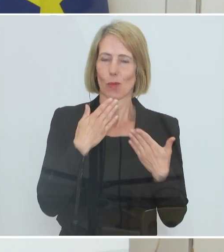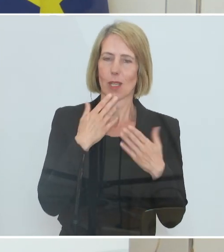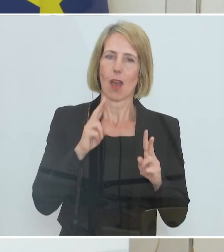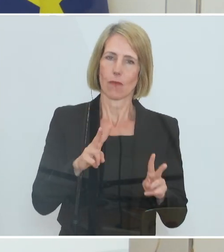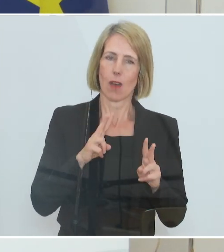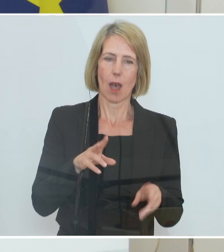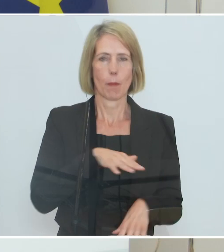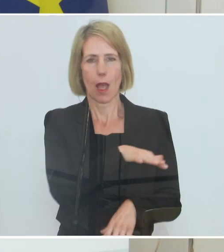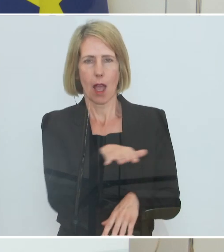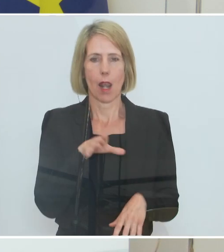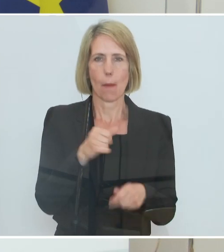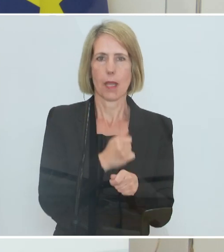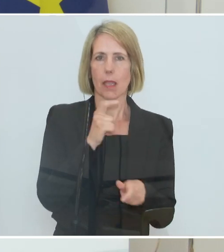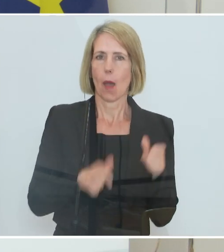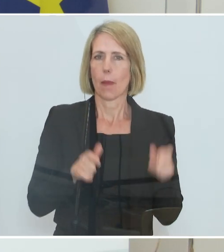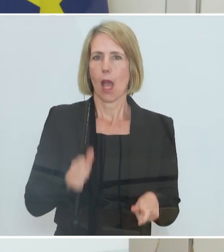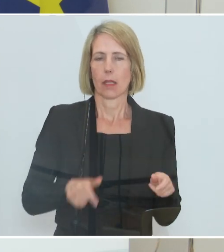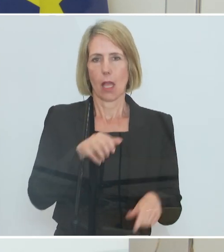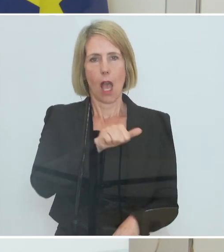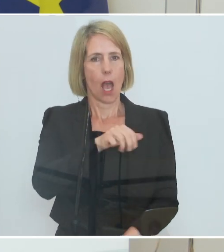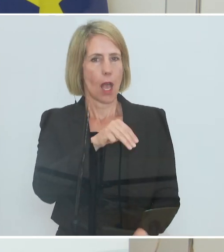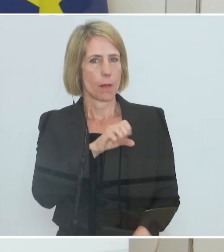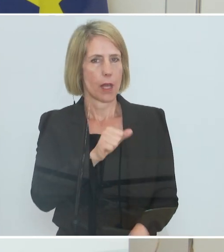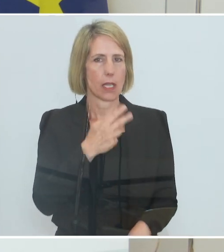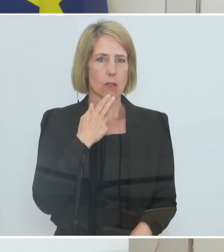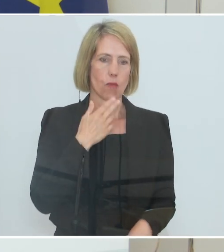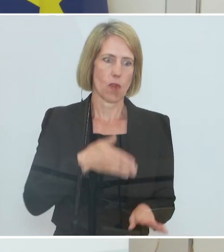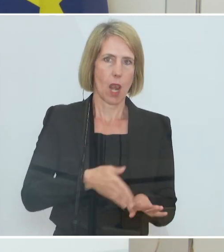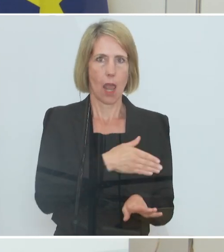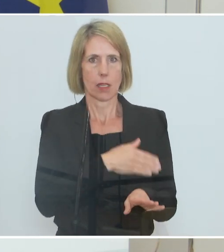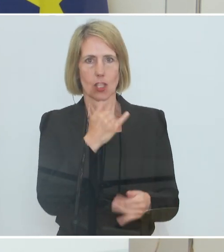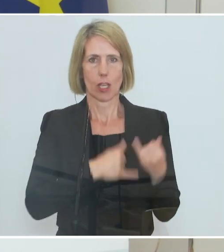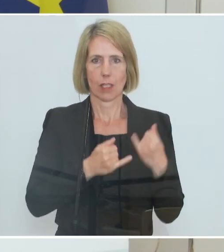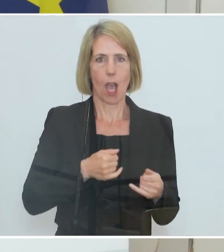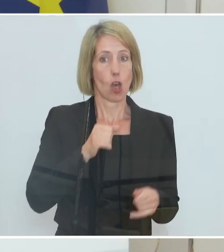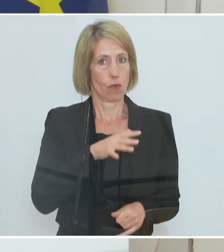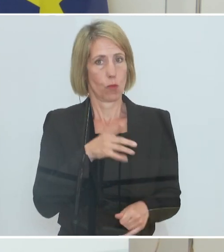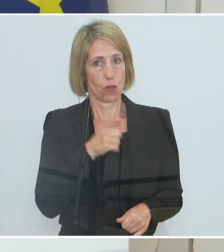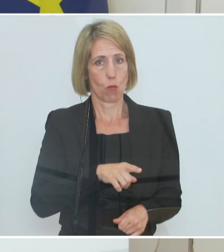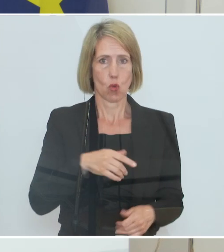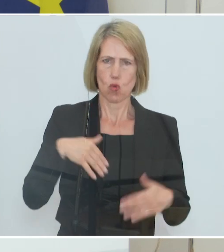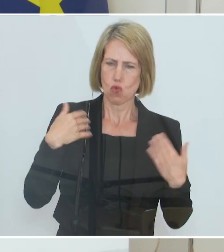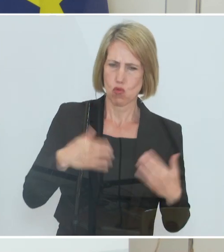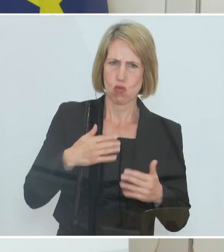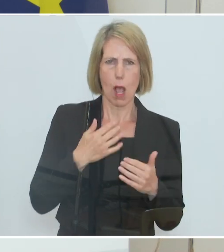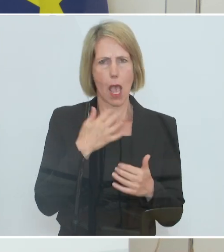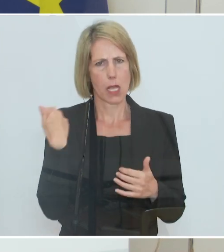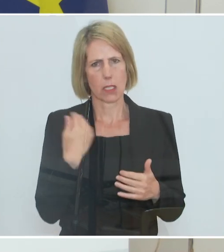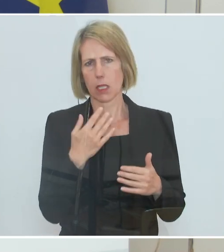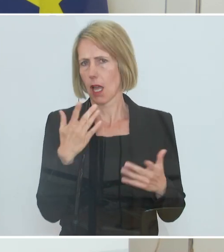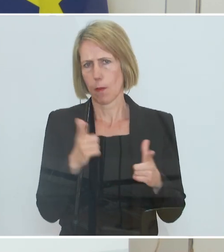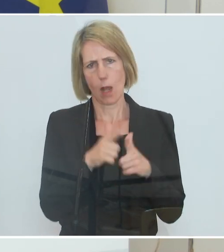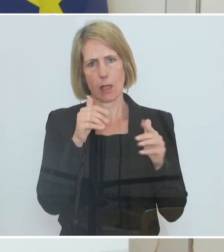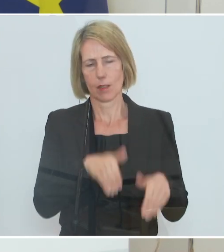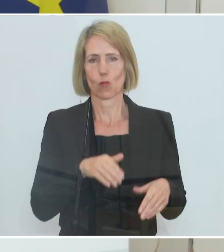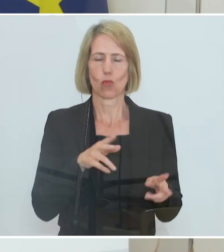Mitarbeiterinnen und Mitarbeitern vom AMS, die jetzt in den letzten 15 Monaten Extremes leisten mussten bei der Kurzarbeitsabrechnung. Es wird